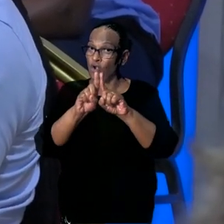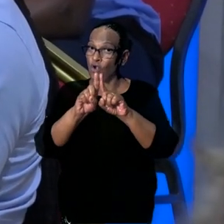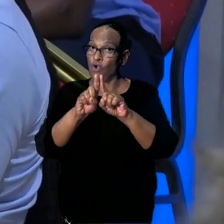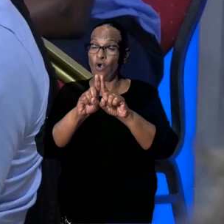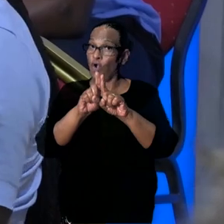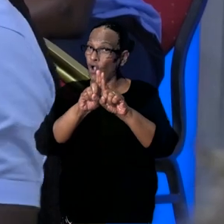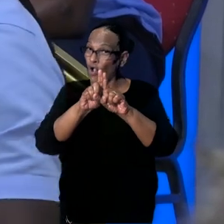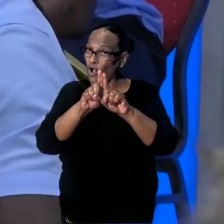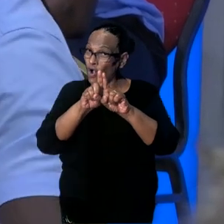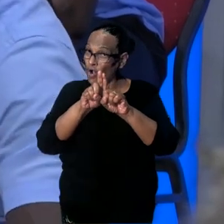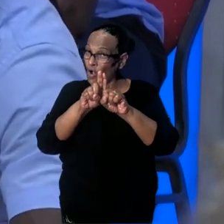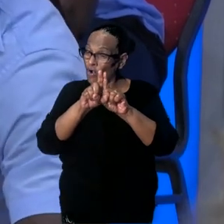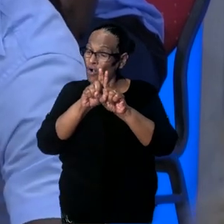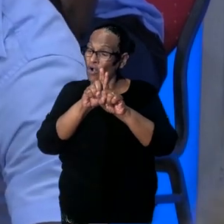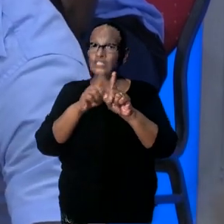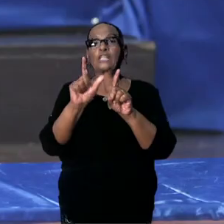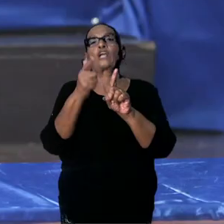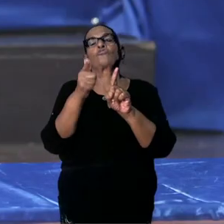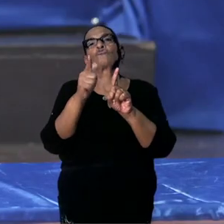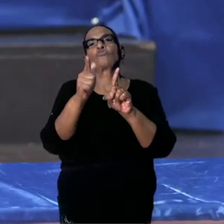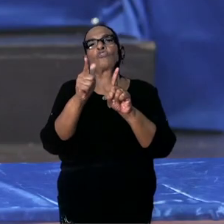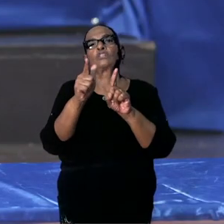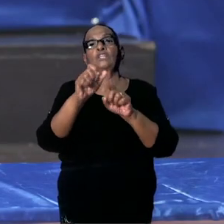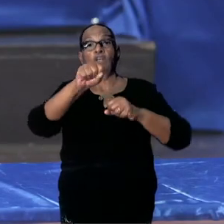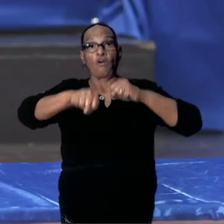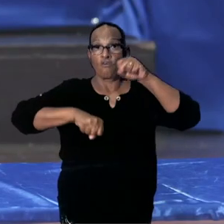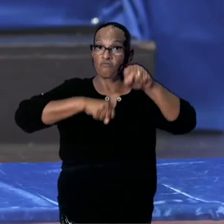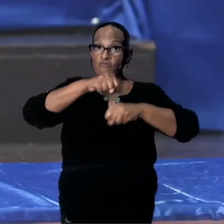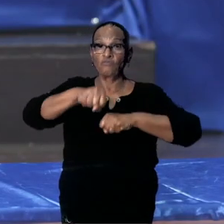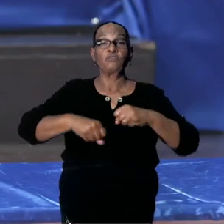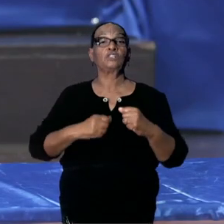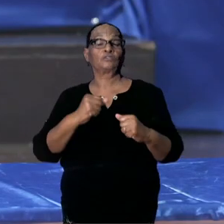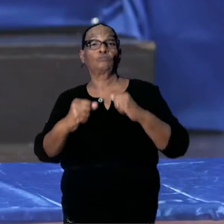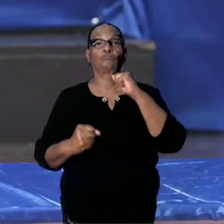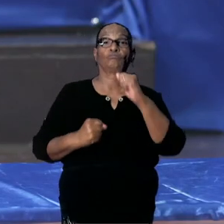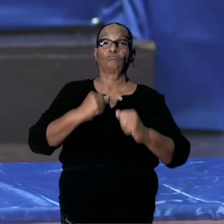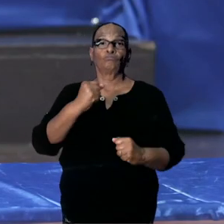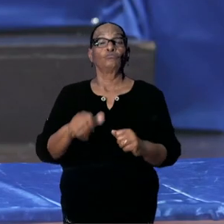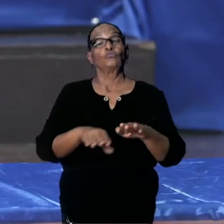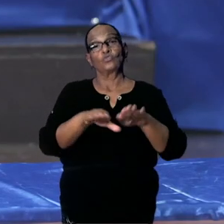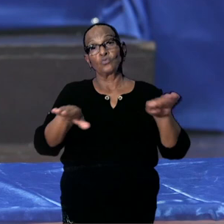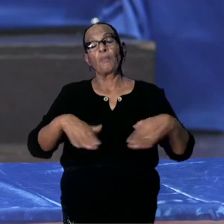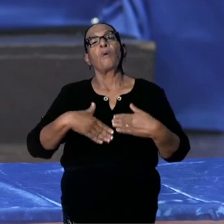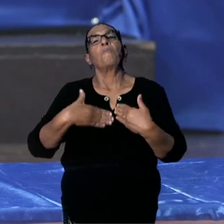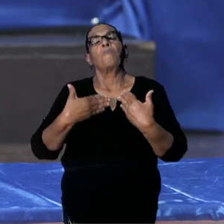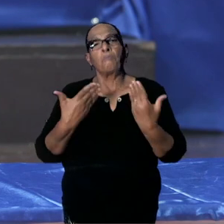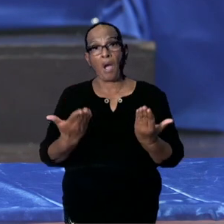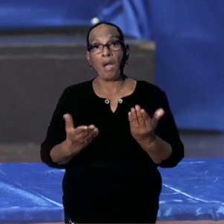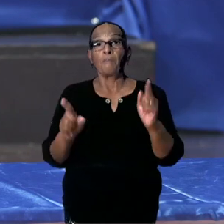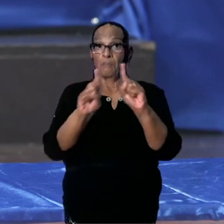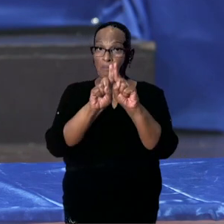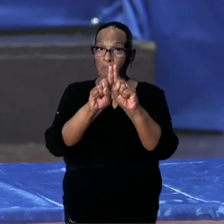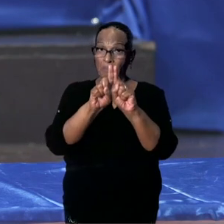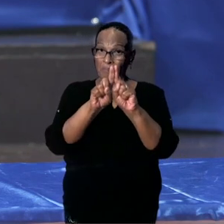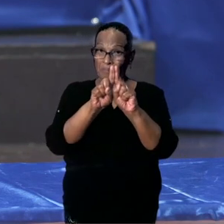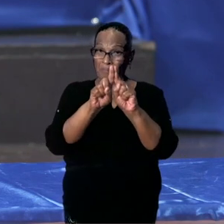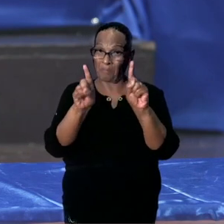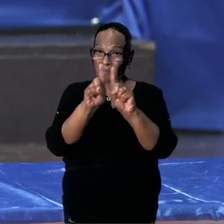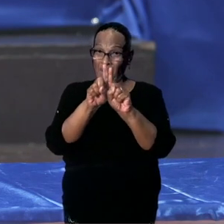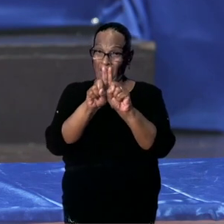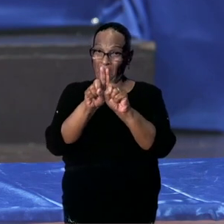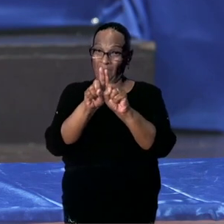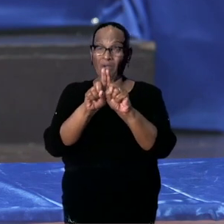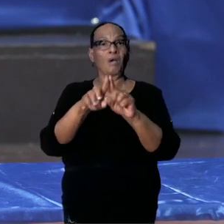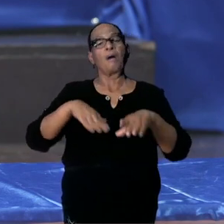toegestaan. Dus u mag wel fietsen, joggen, zwemmen, noem het maar op. Zolang u geen contact hebt met de andere persoon,